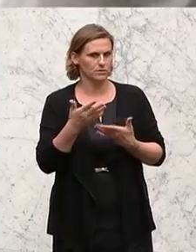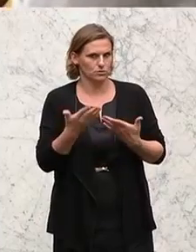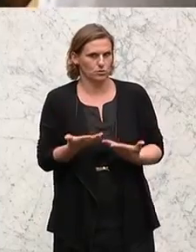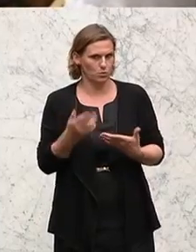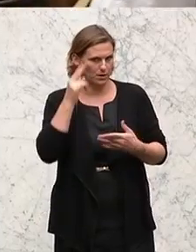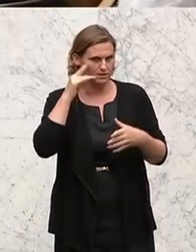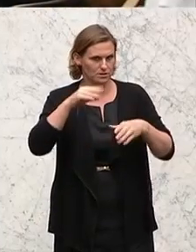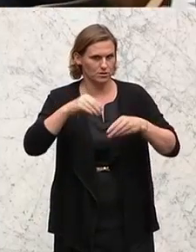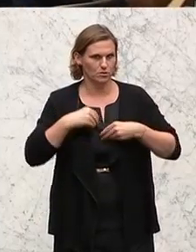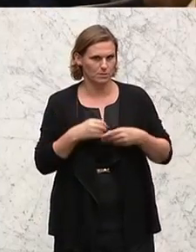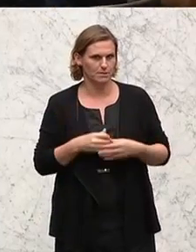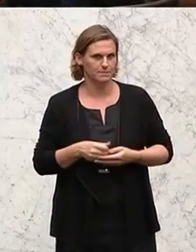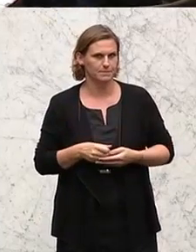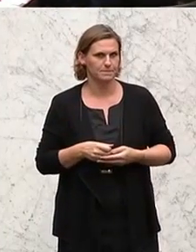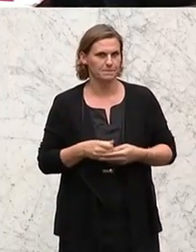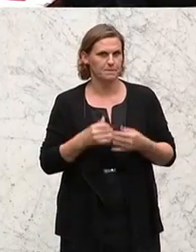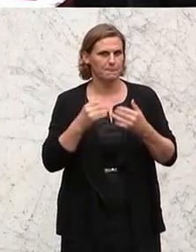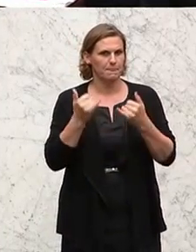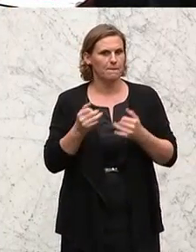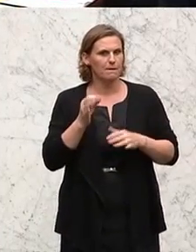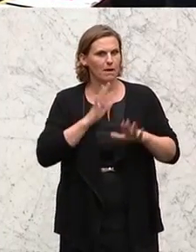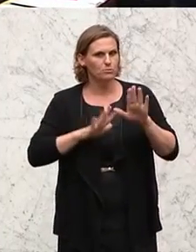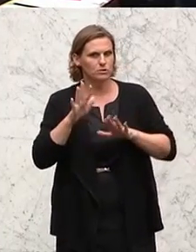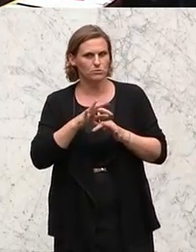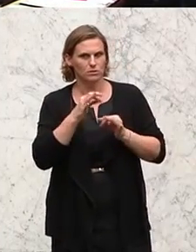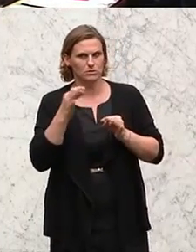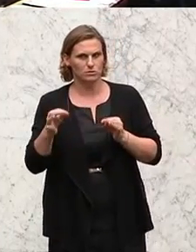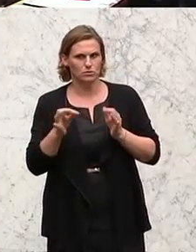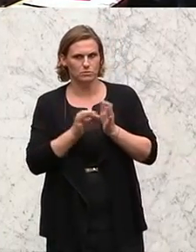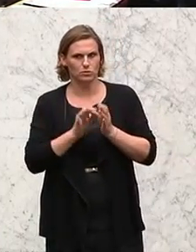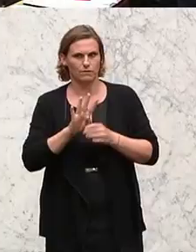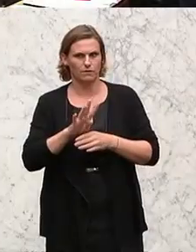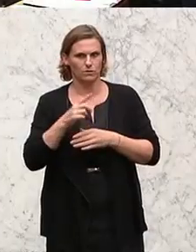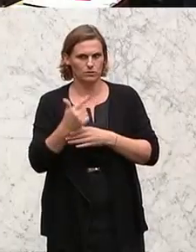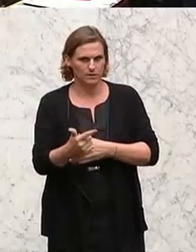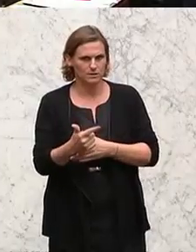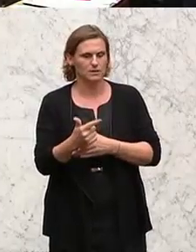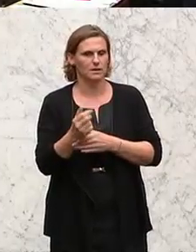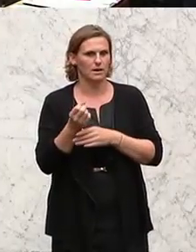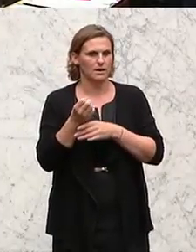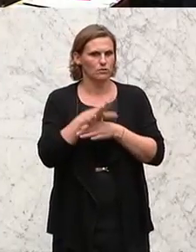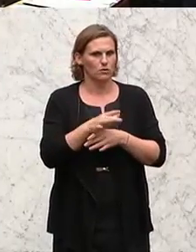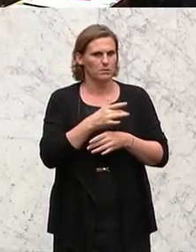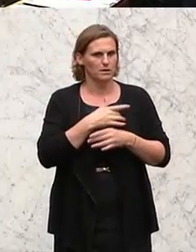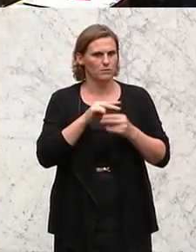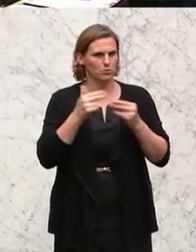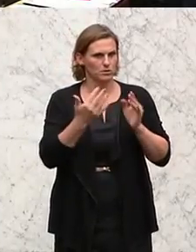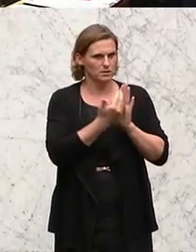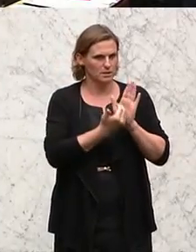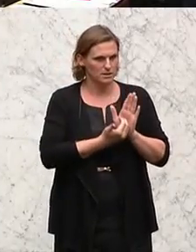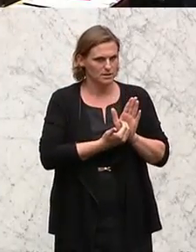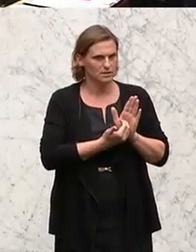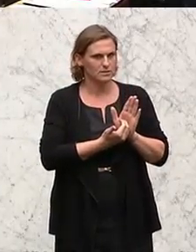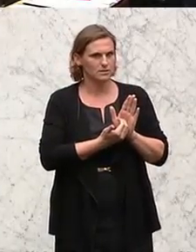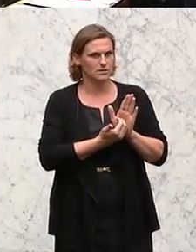so zur Kenntnis genommen. Jetzt kommen wir zur Abstimmung über den Tagesordnungspunkt 24. Entwurf betreffend ein Bundesgesetz,